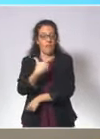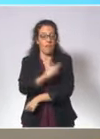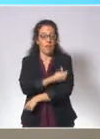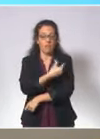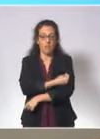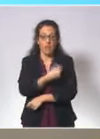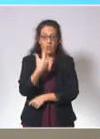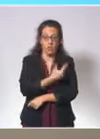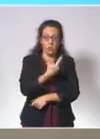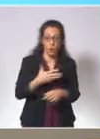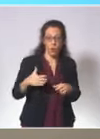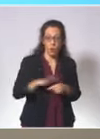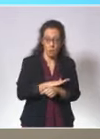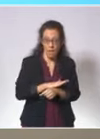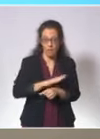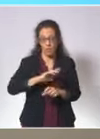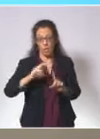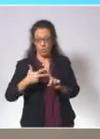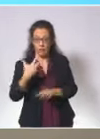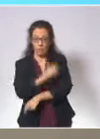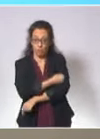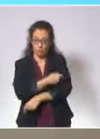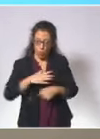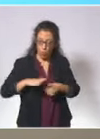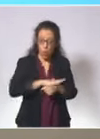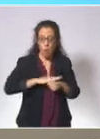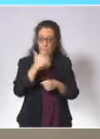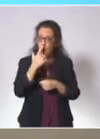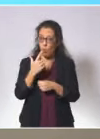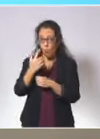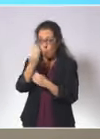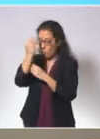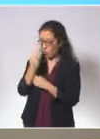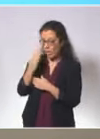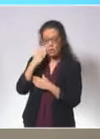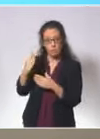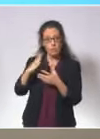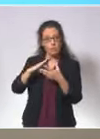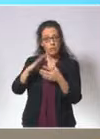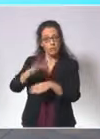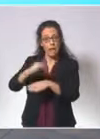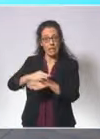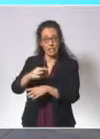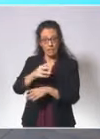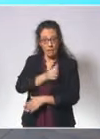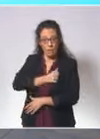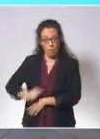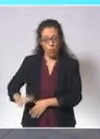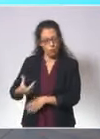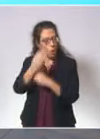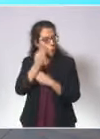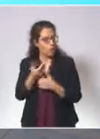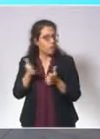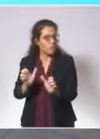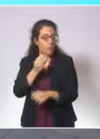complète avec la dose de rappel, nous protège bien contre les formes graves de la maladie. Il n'empêche